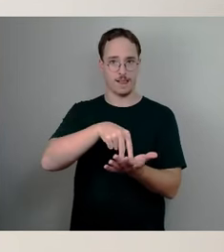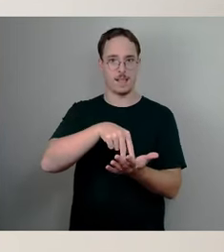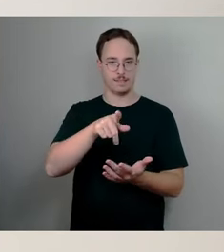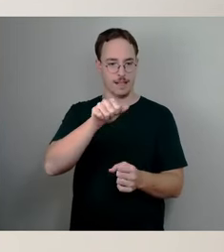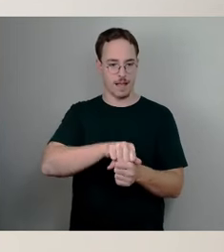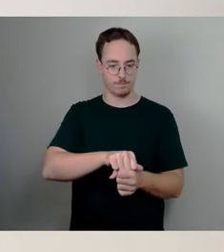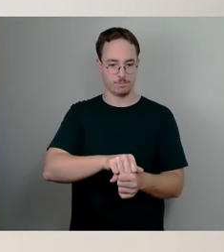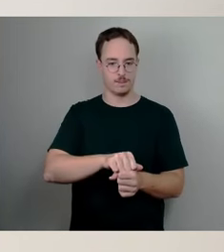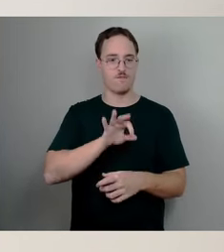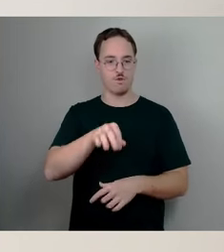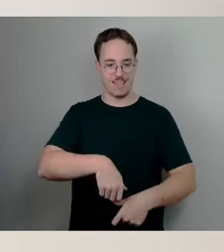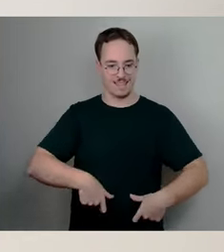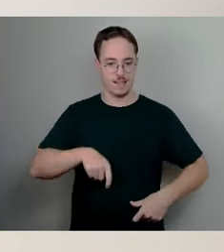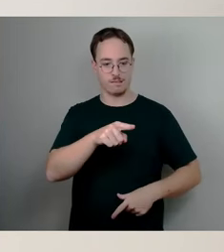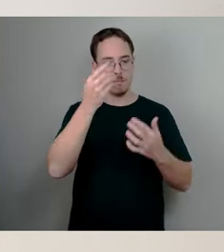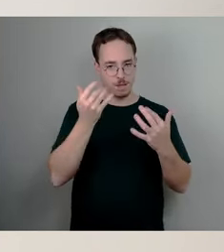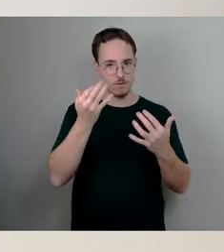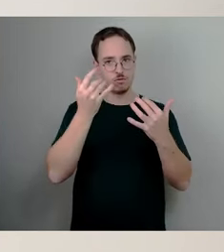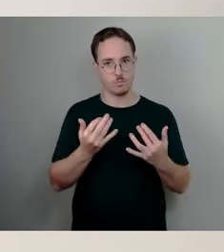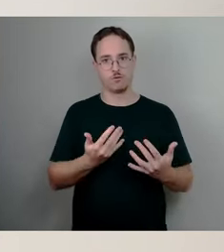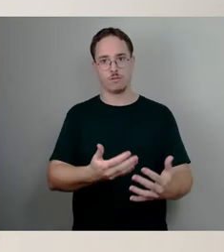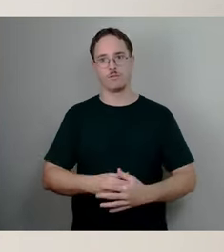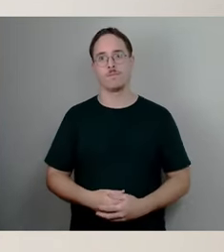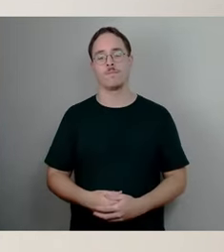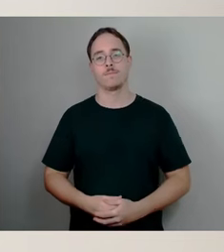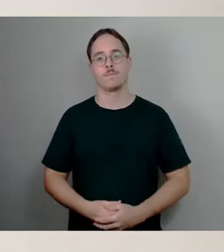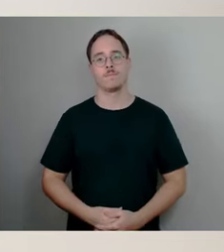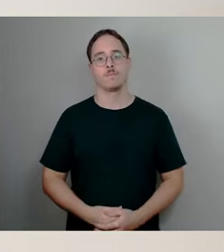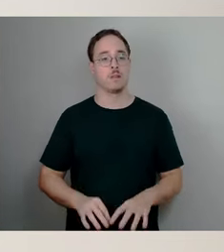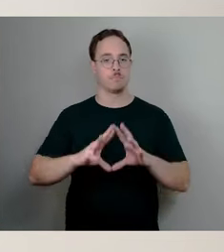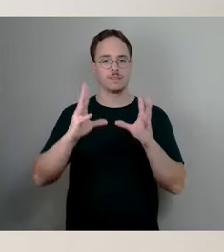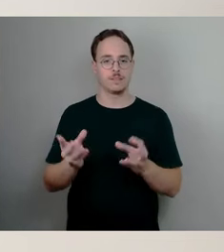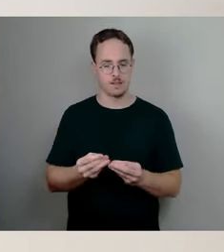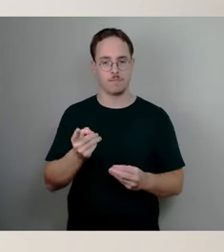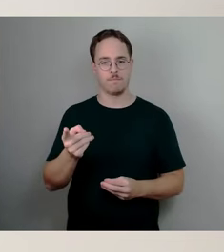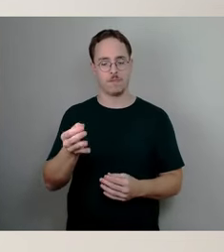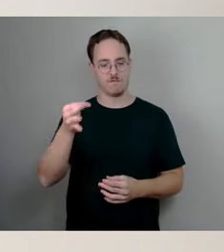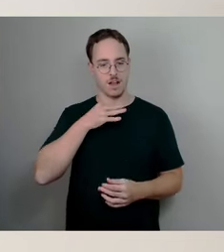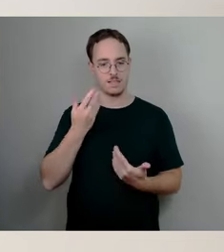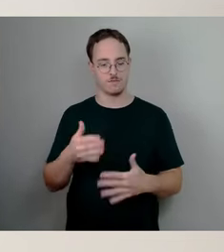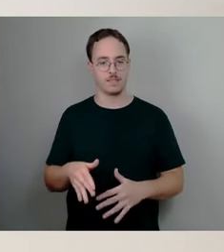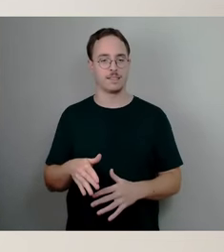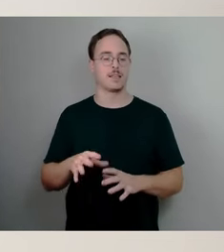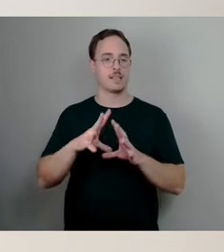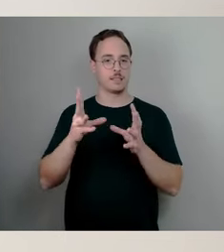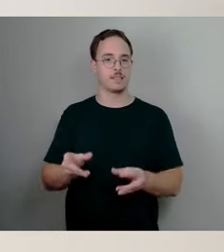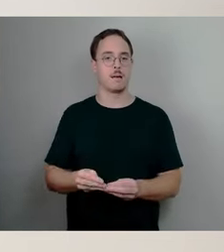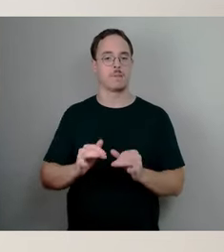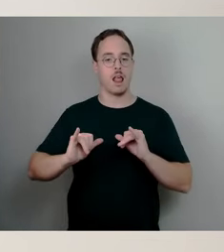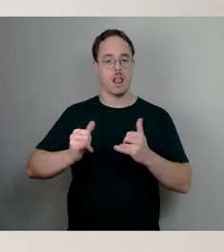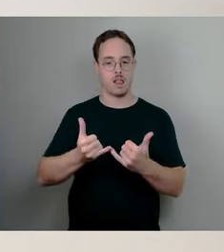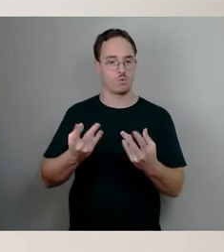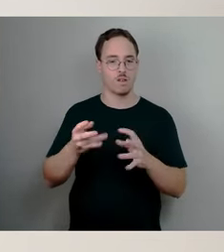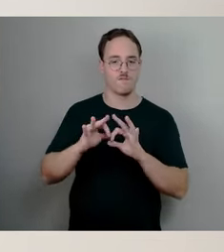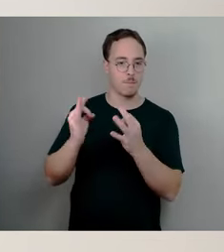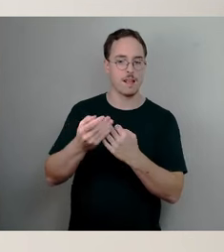entsprechend berechnet. Insgesamt, was die Frage angeht, wie viele Eltern oder Familien